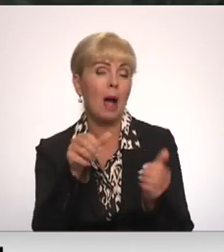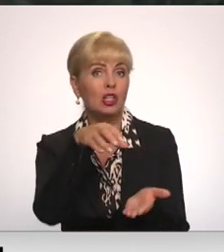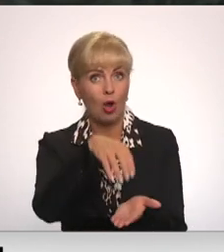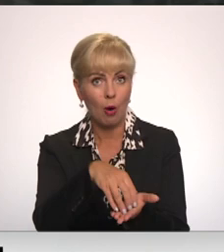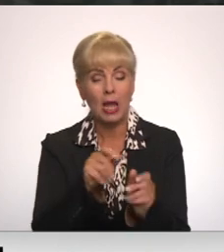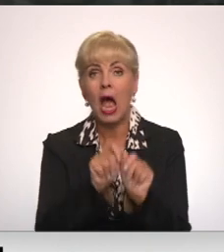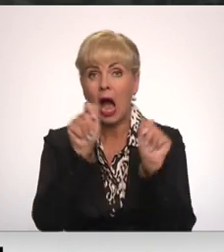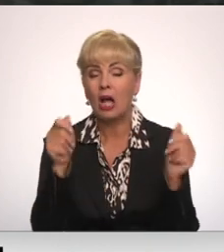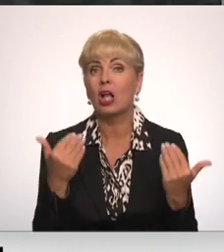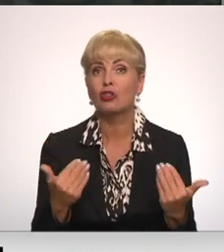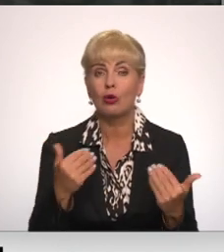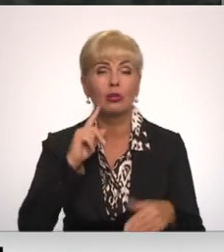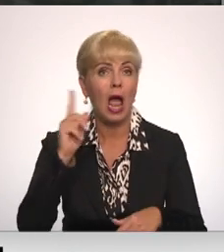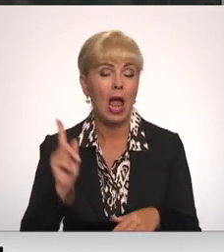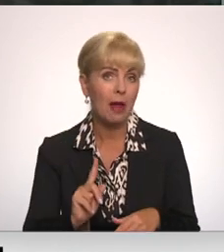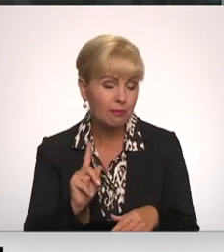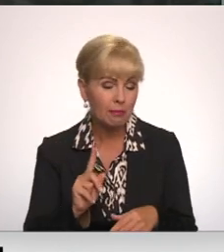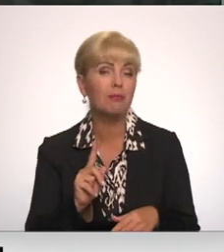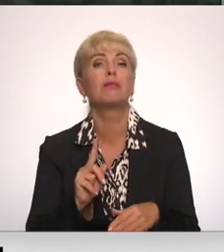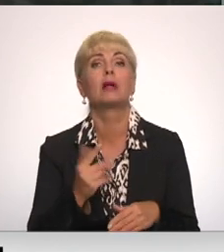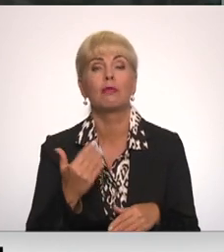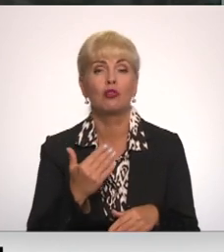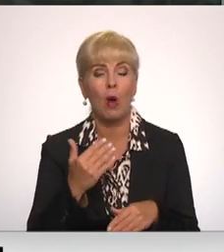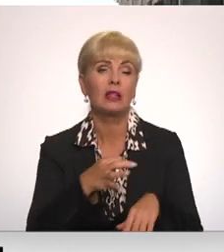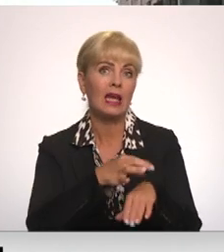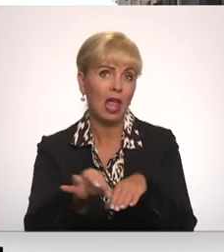šodien tieši ēbrai tautas genocīdu upurpiemiņas dienā.